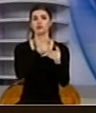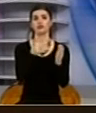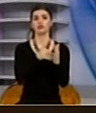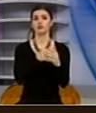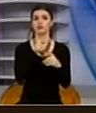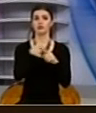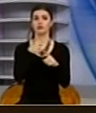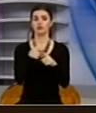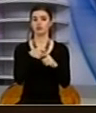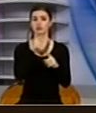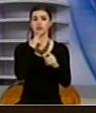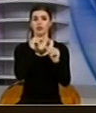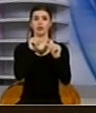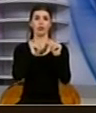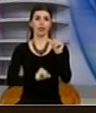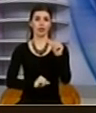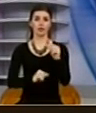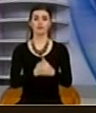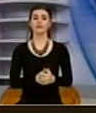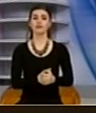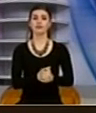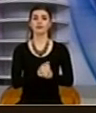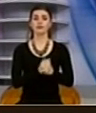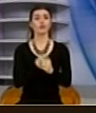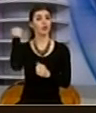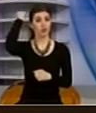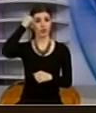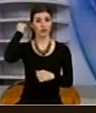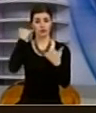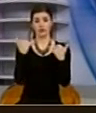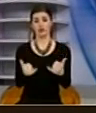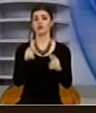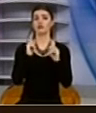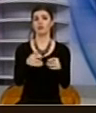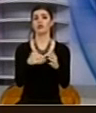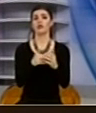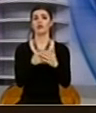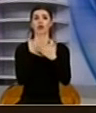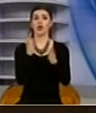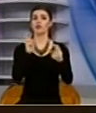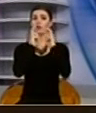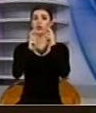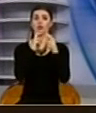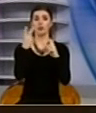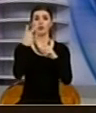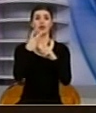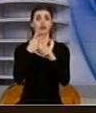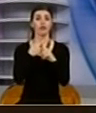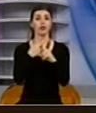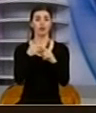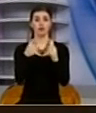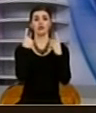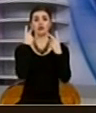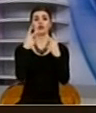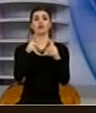utjendere objektivat kryesore të rëtëkës. Kosova me shumë se kur ka nevoj për fjalin e lirë në media, sepse një gjë e tjilë është në funksion